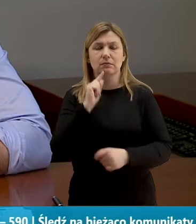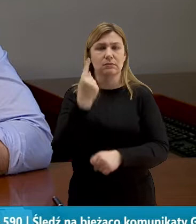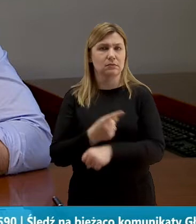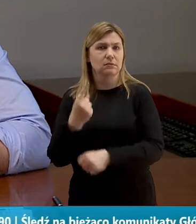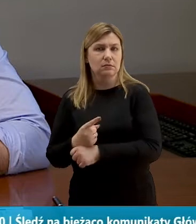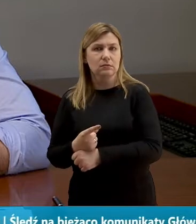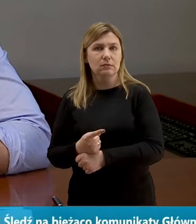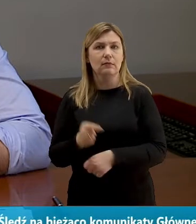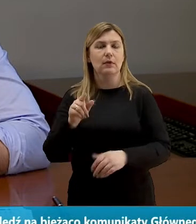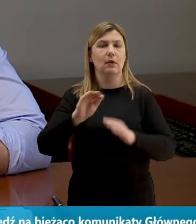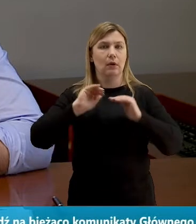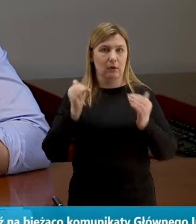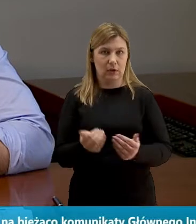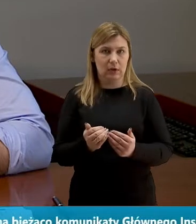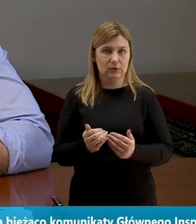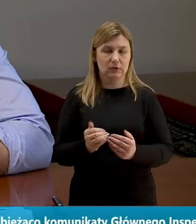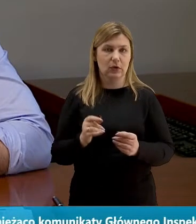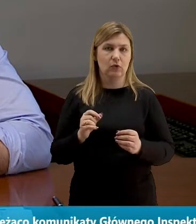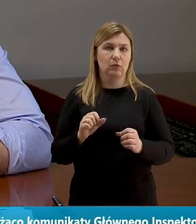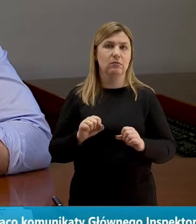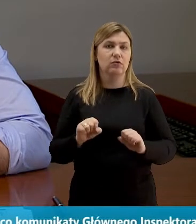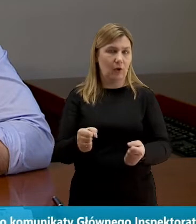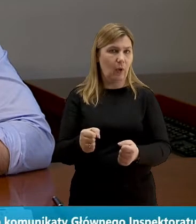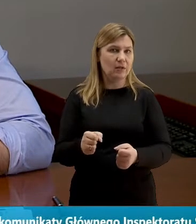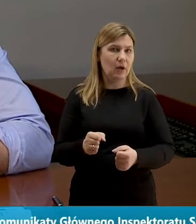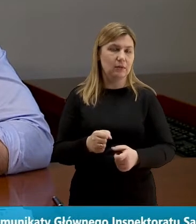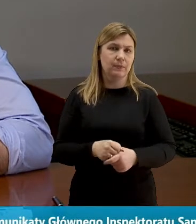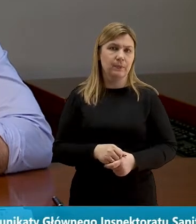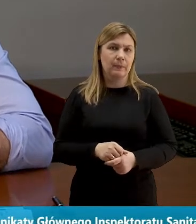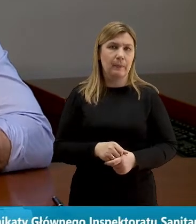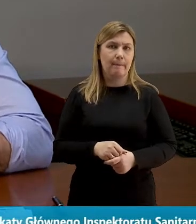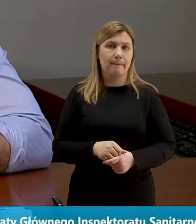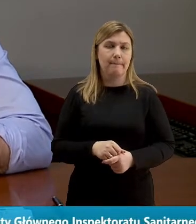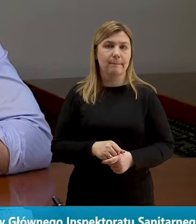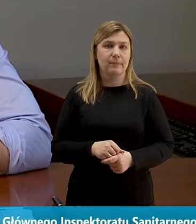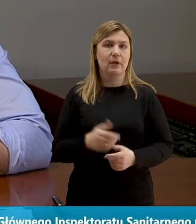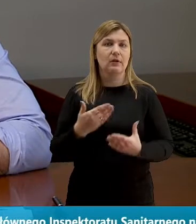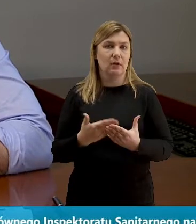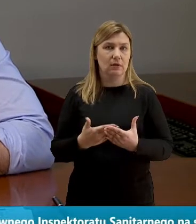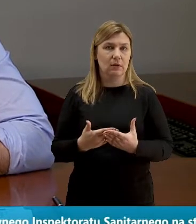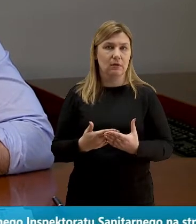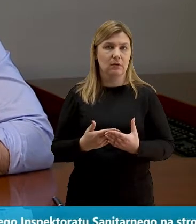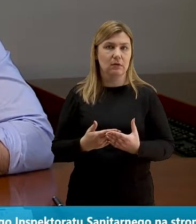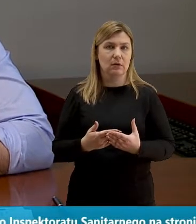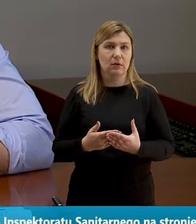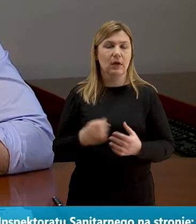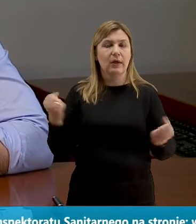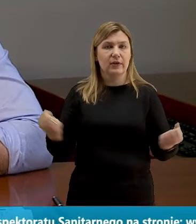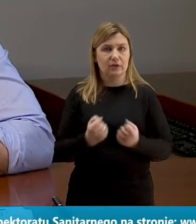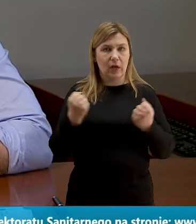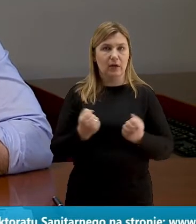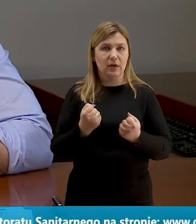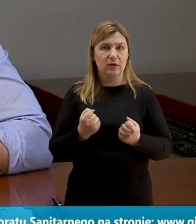ograniczeniu funkcjonowania i działalności a zatem staraliśmy się to być bardzo